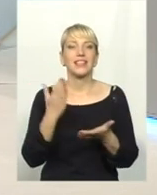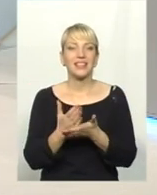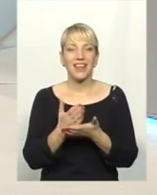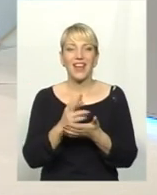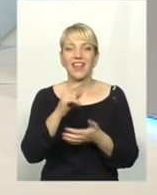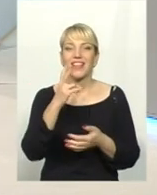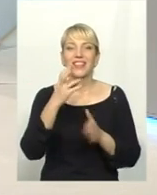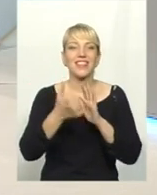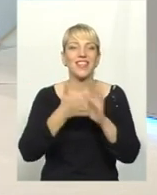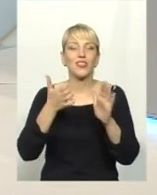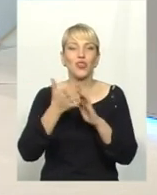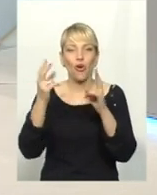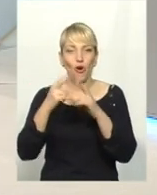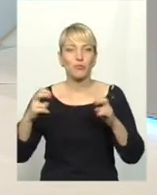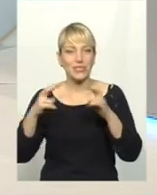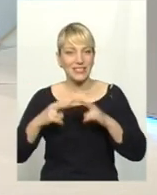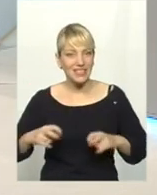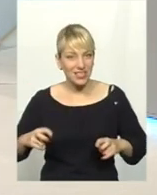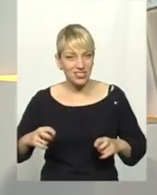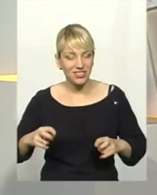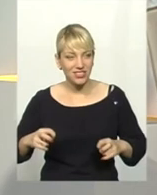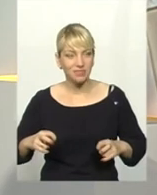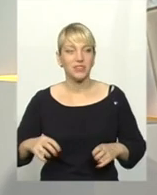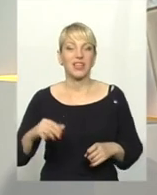необстежені. І,